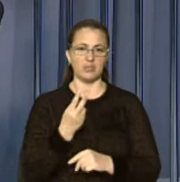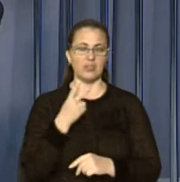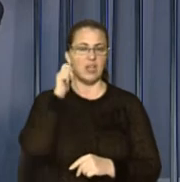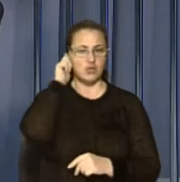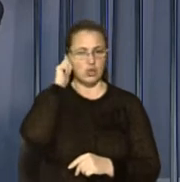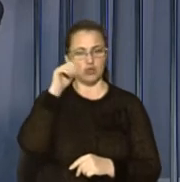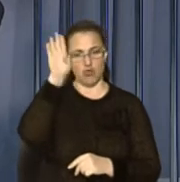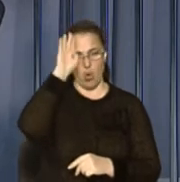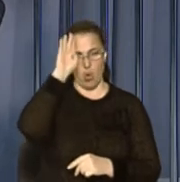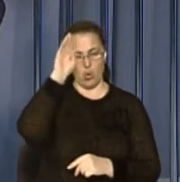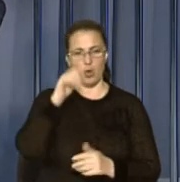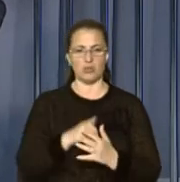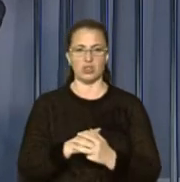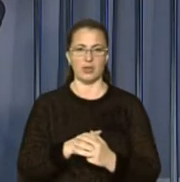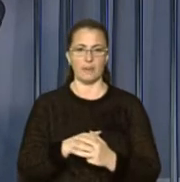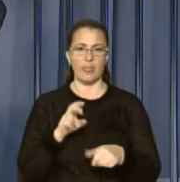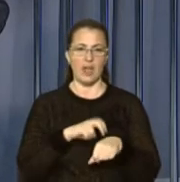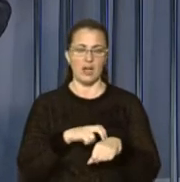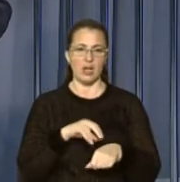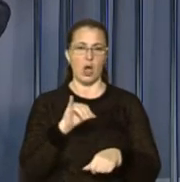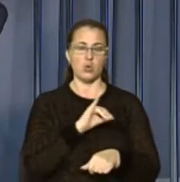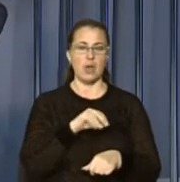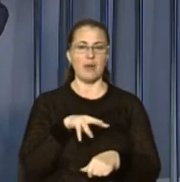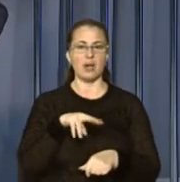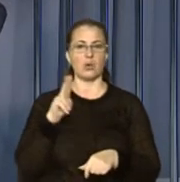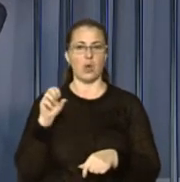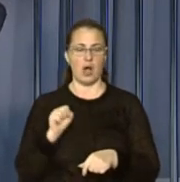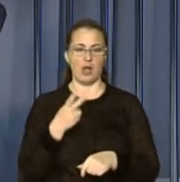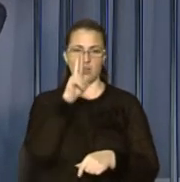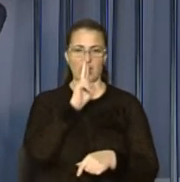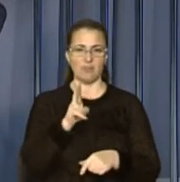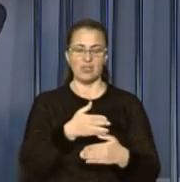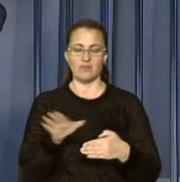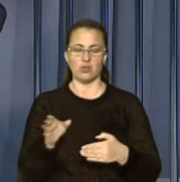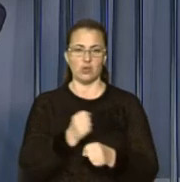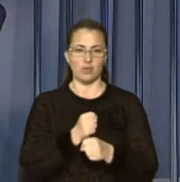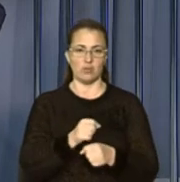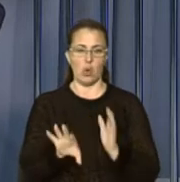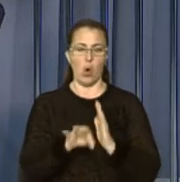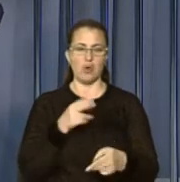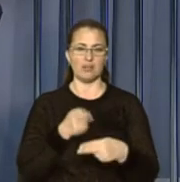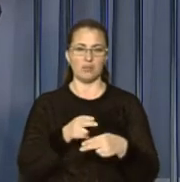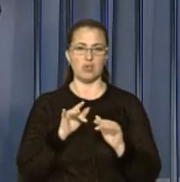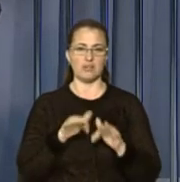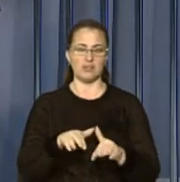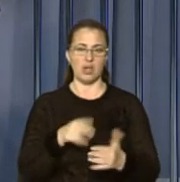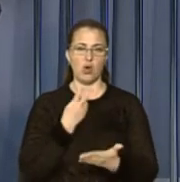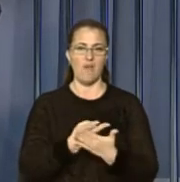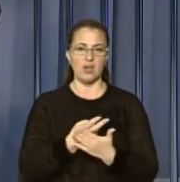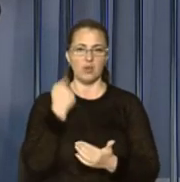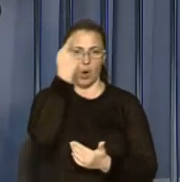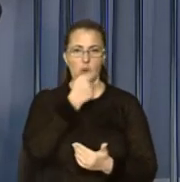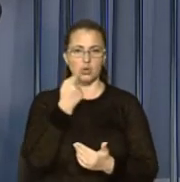-го річного хлопця. Лікаря Юрія Михайлюка на два місяці відсторонили від роботи і обрали запобіжний захід у вигляді